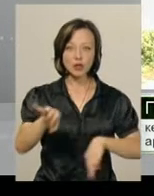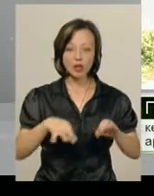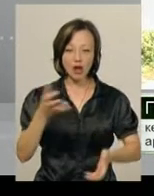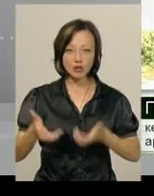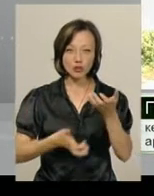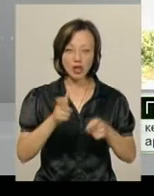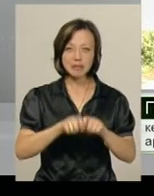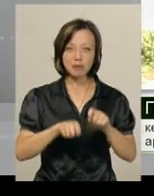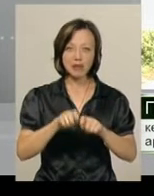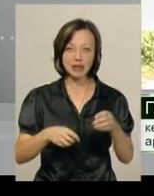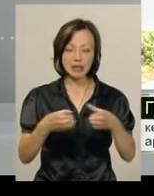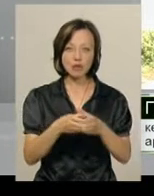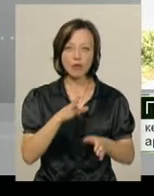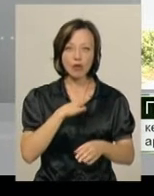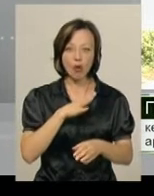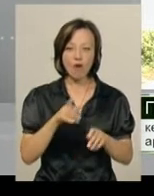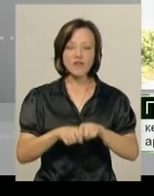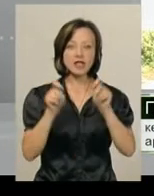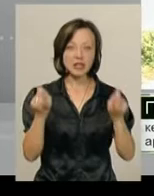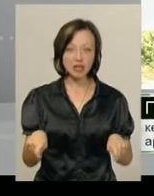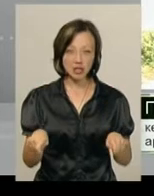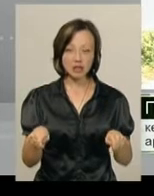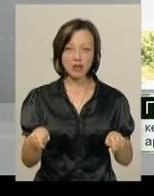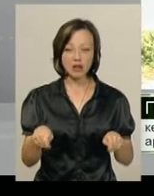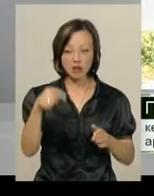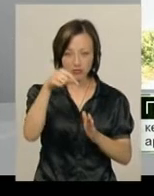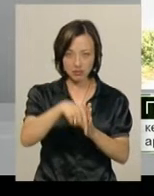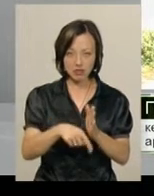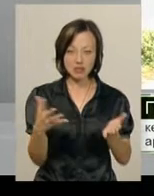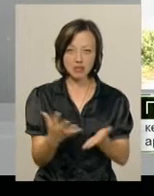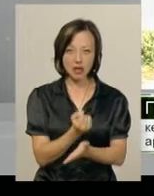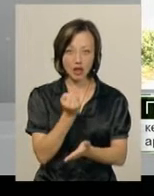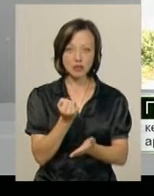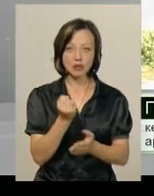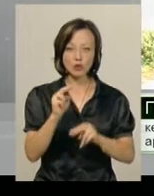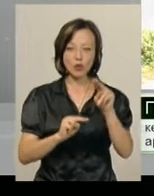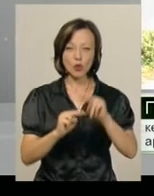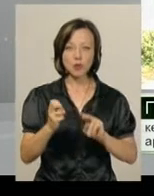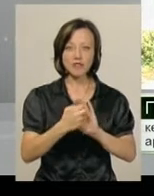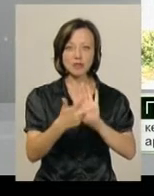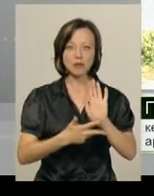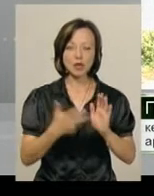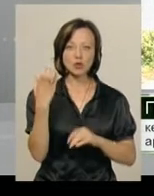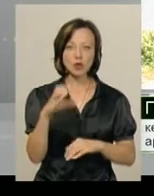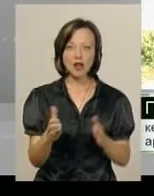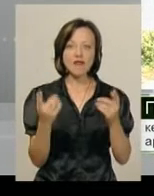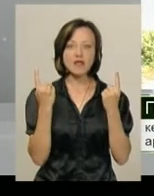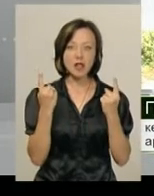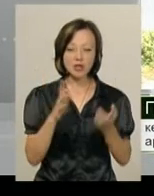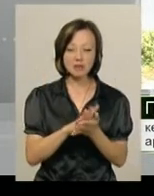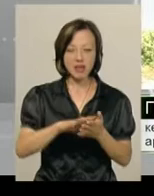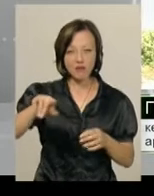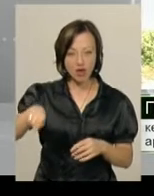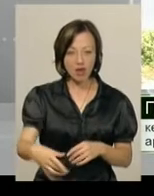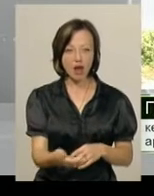-археологічної експедиції було відкрито в межах фундаментів знайдених з поруди 18-го століття велику сміттєву яму.